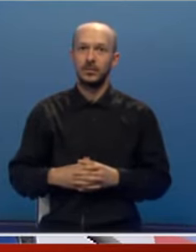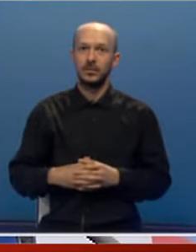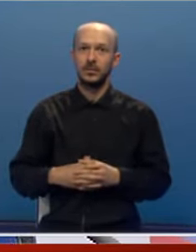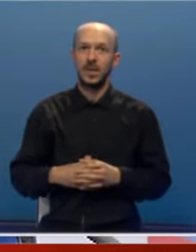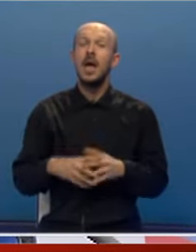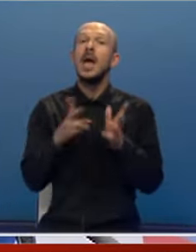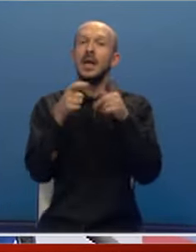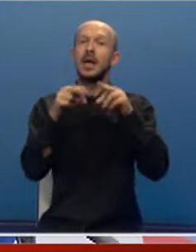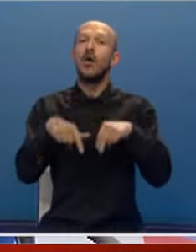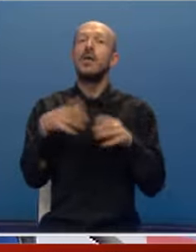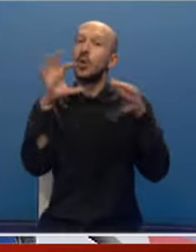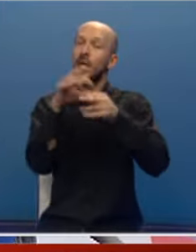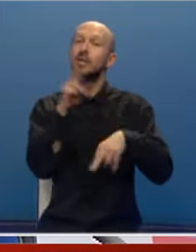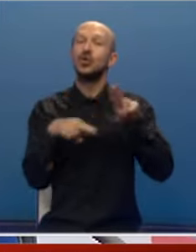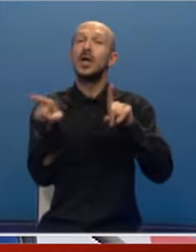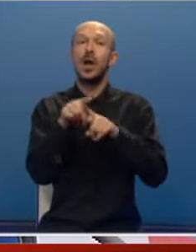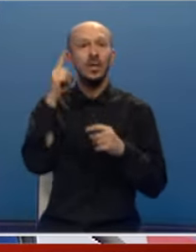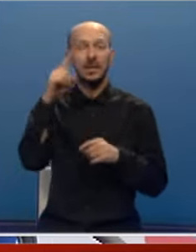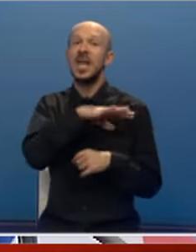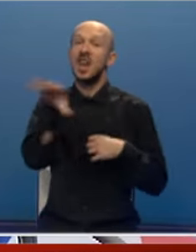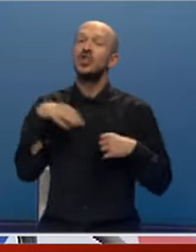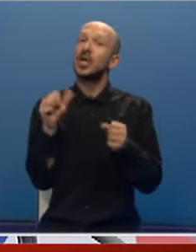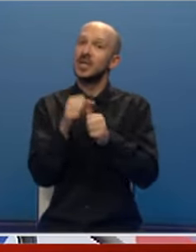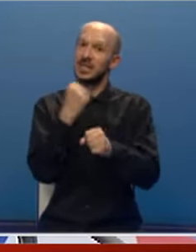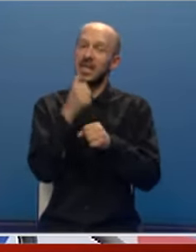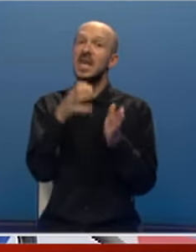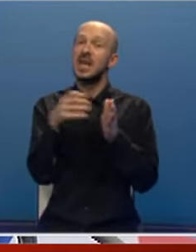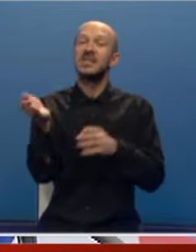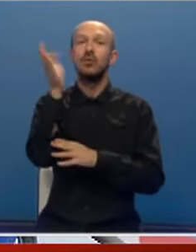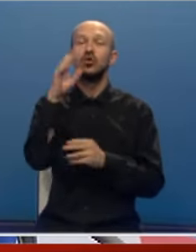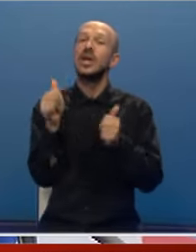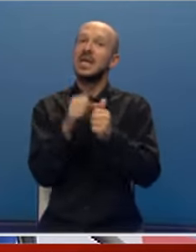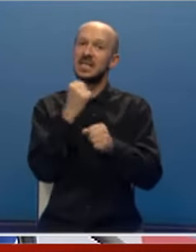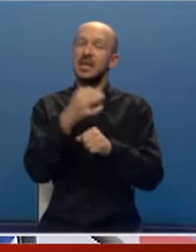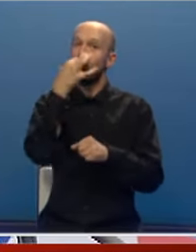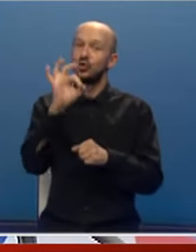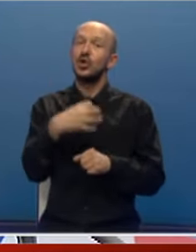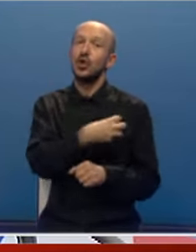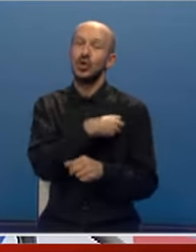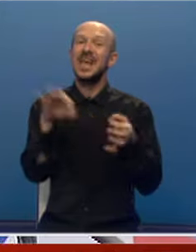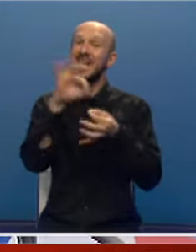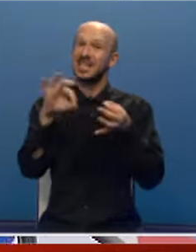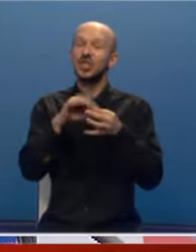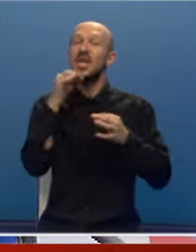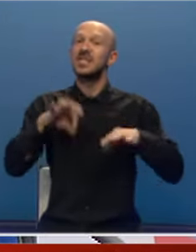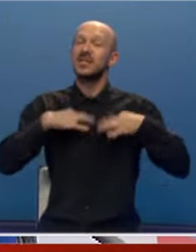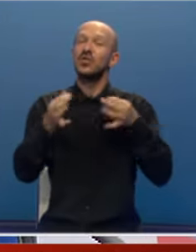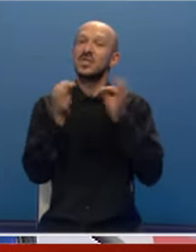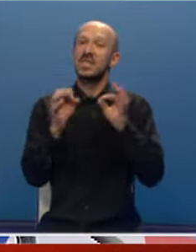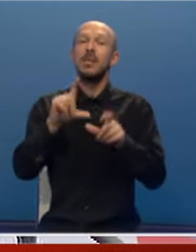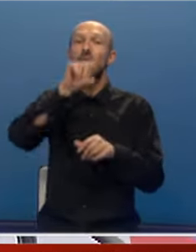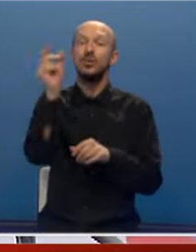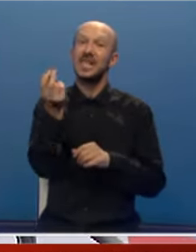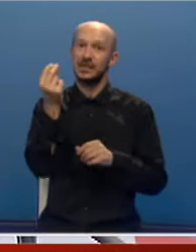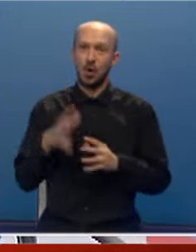Neka ovaj projekat služi kao znamen naše saradnje i nastavak buduće saradnje na poboljšanju socijalne zaštite i zdravstvenog sistema u